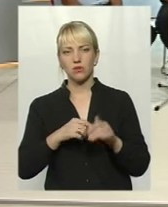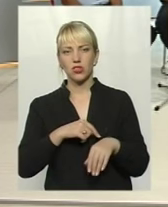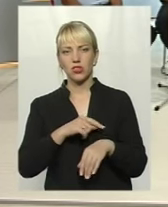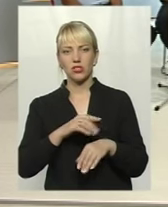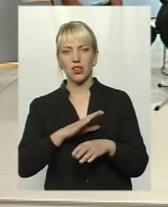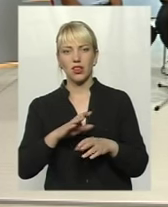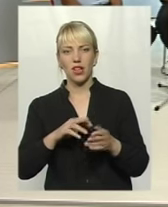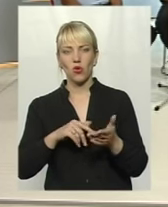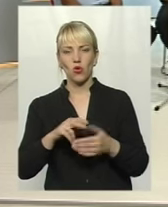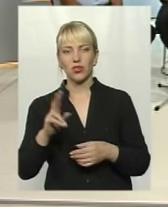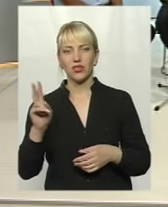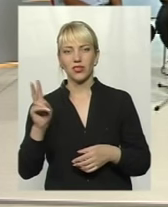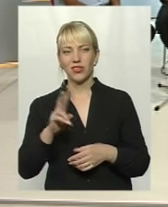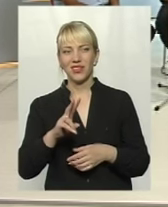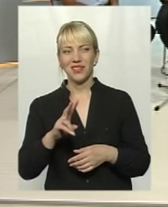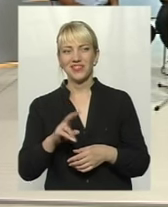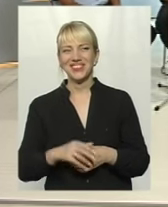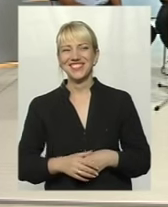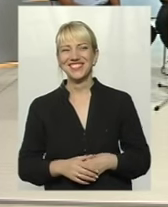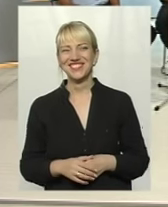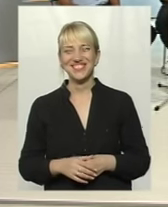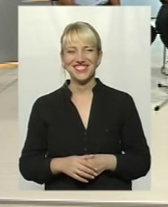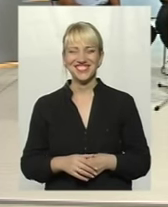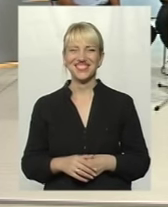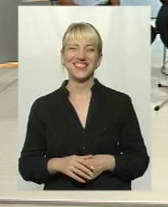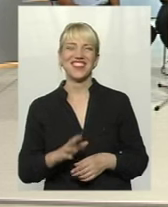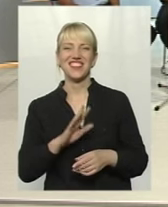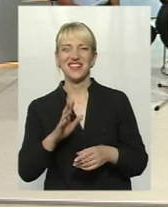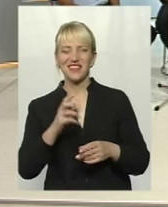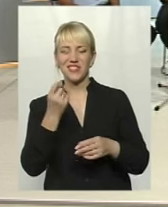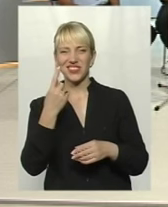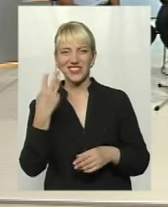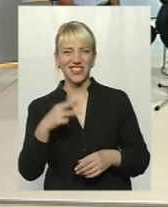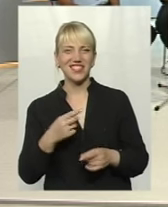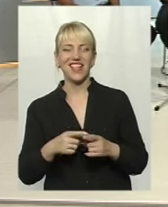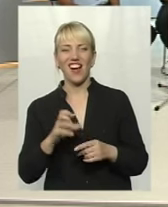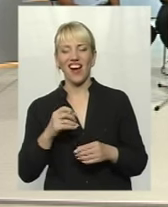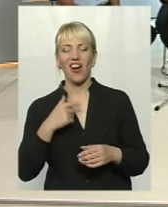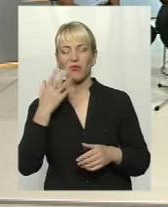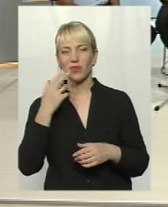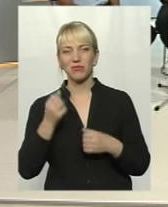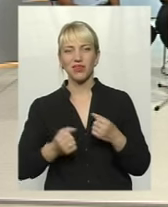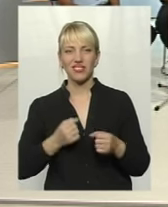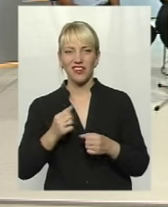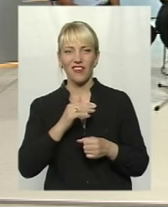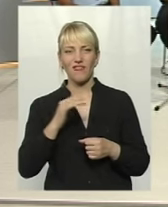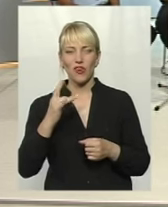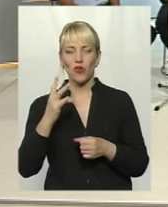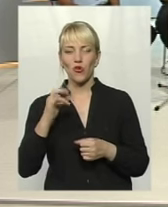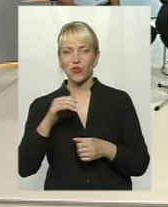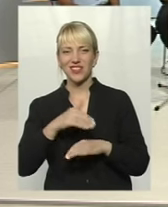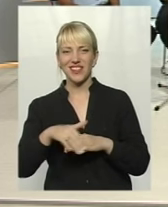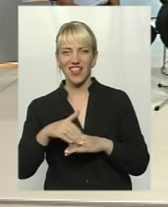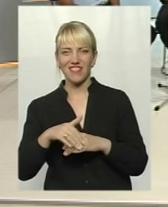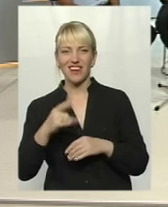тралейкувці? Ні 17-й, ні 12-й. А на приміни, що фунди, нині